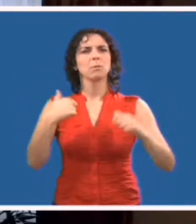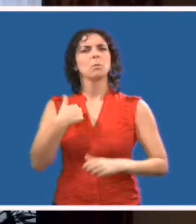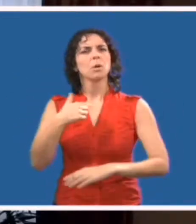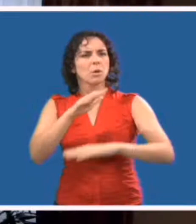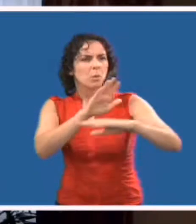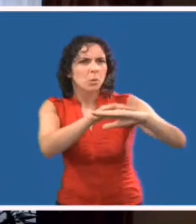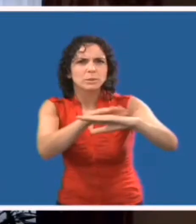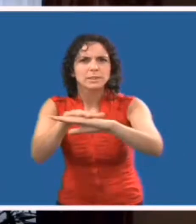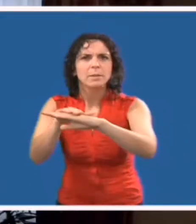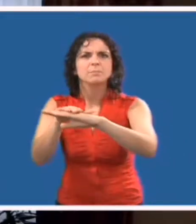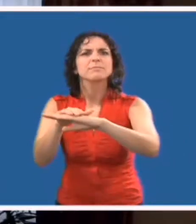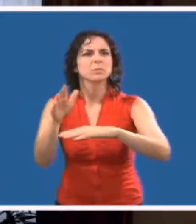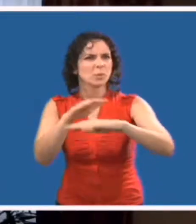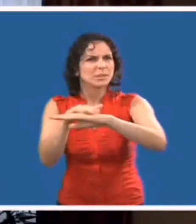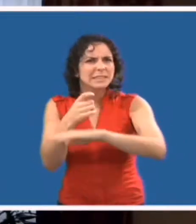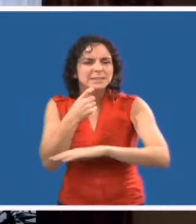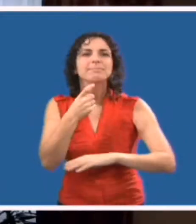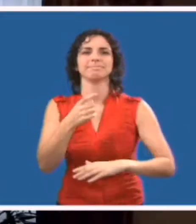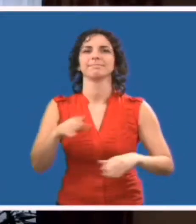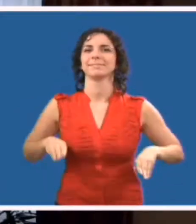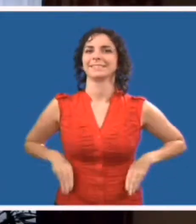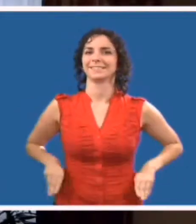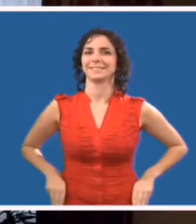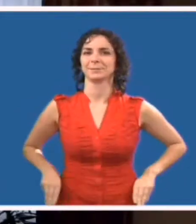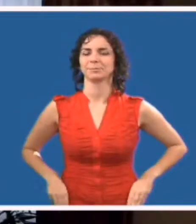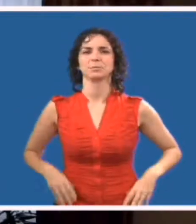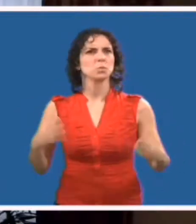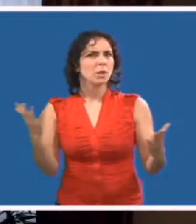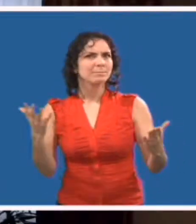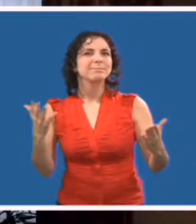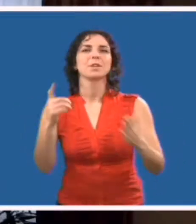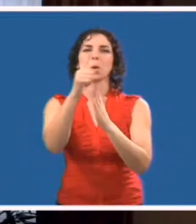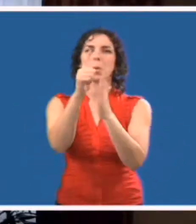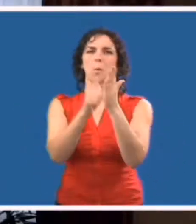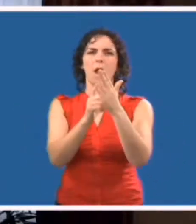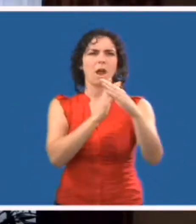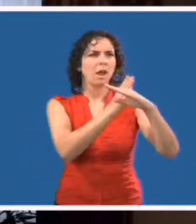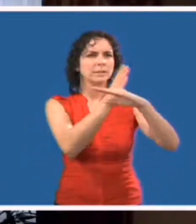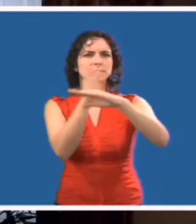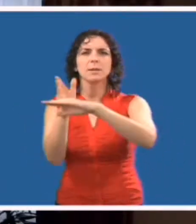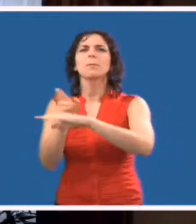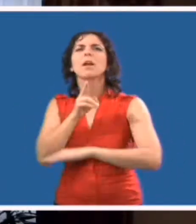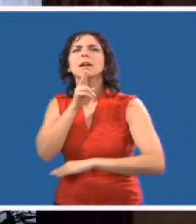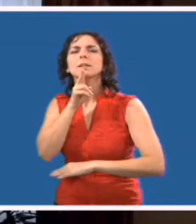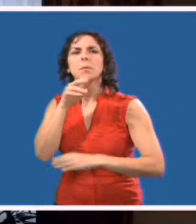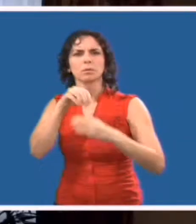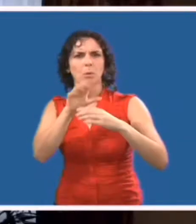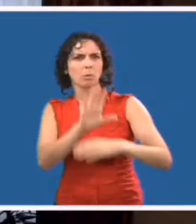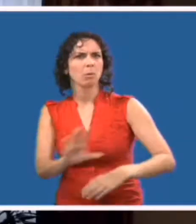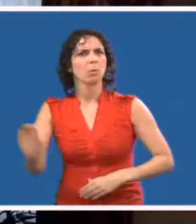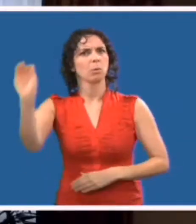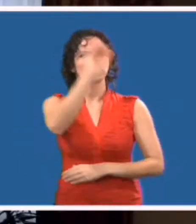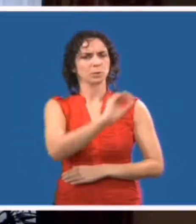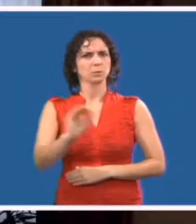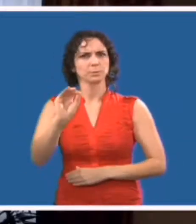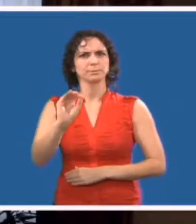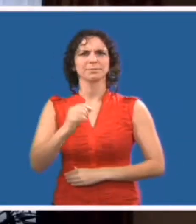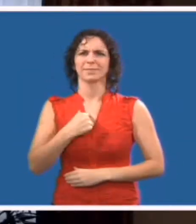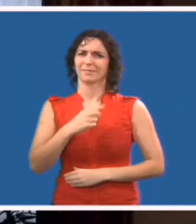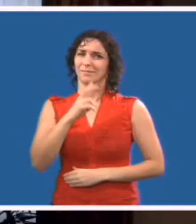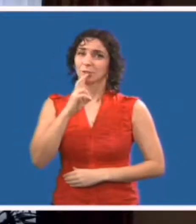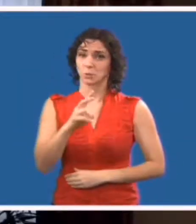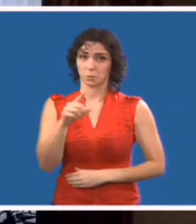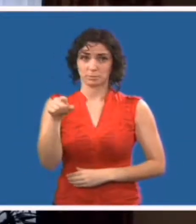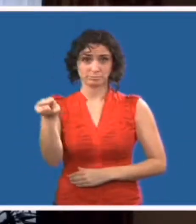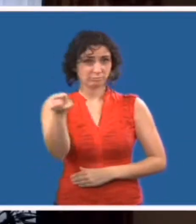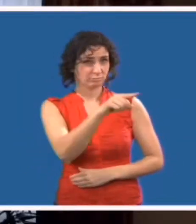les plus efficaces de mettre en application la loi sur l'accessibilité pour les personnes handicapées de l